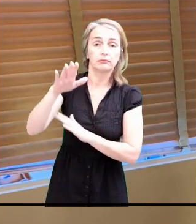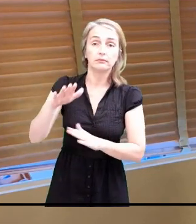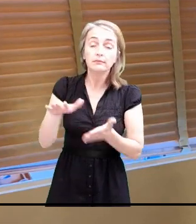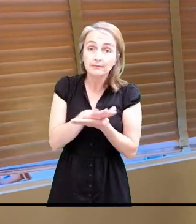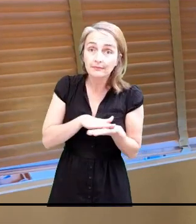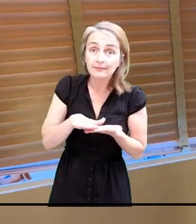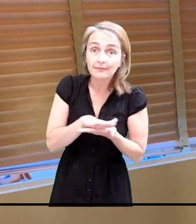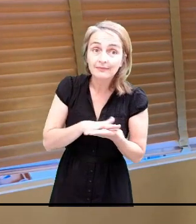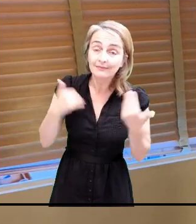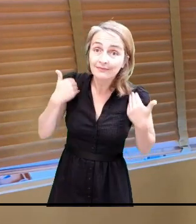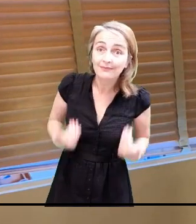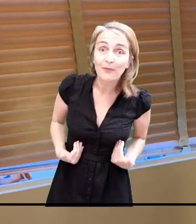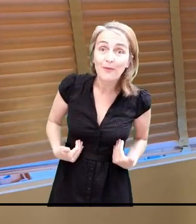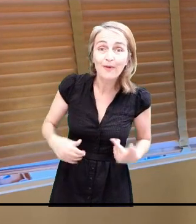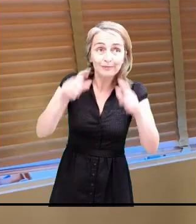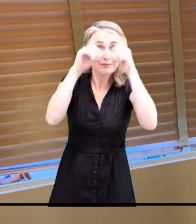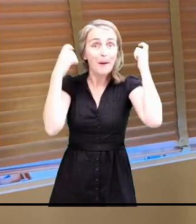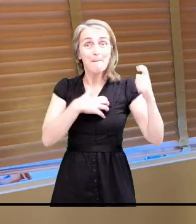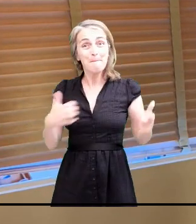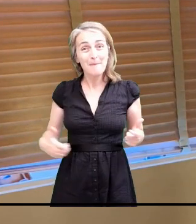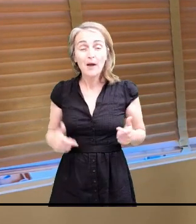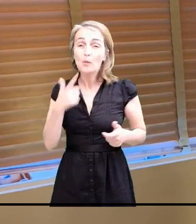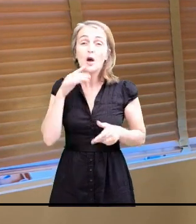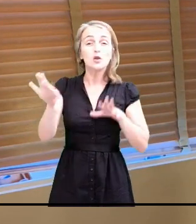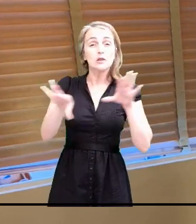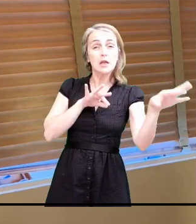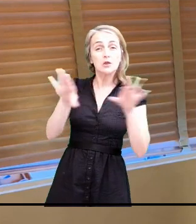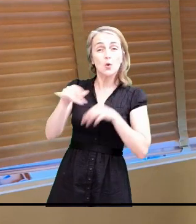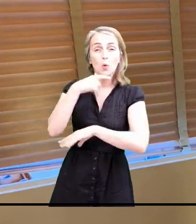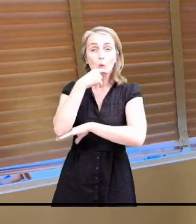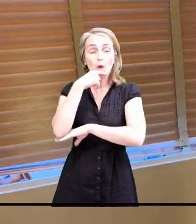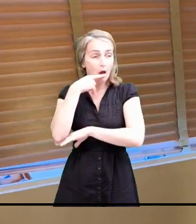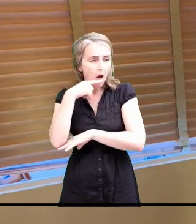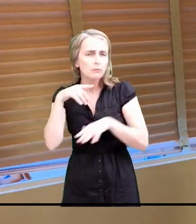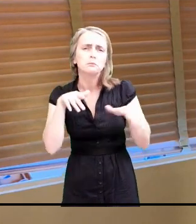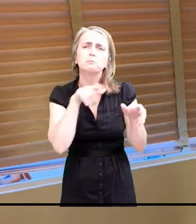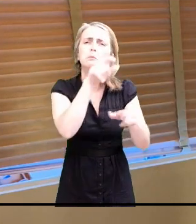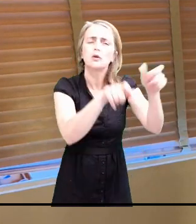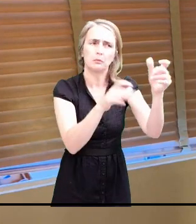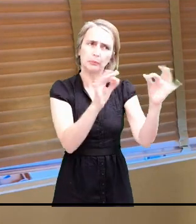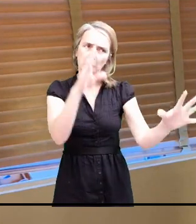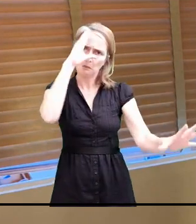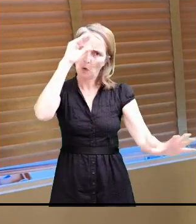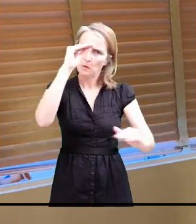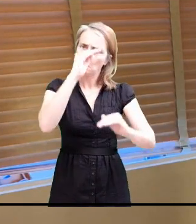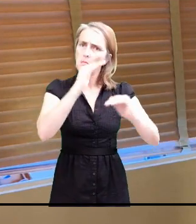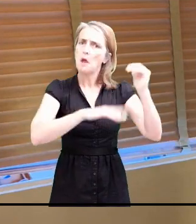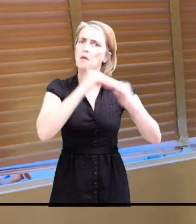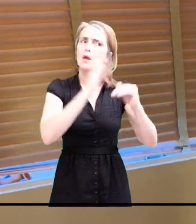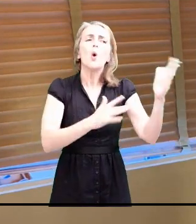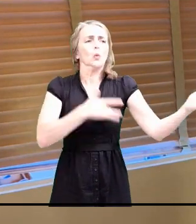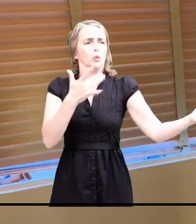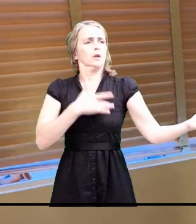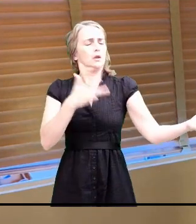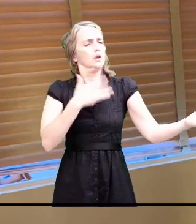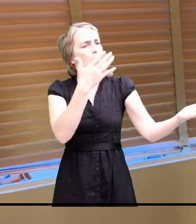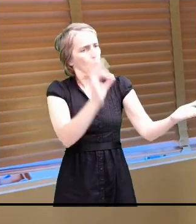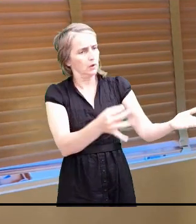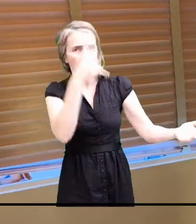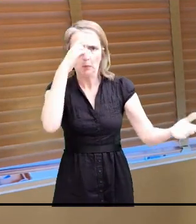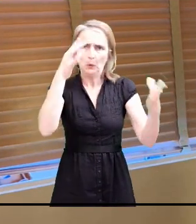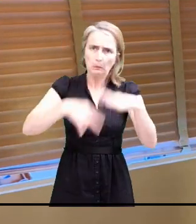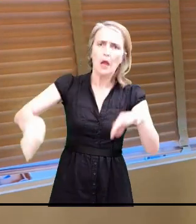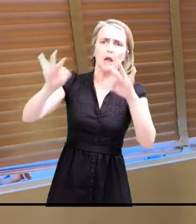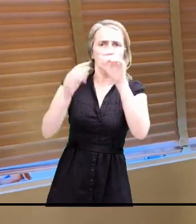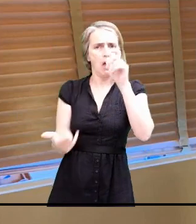Je m'interdis de faire une sélection entre ceux que je considérerais comme étant professionnellement utiles à la nation